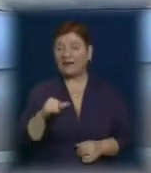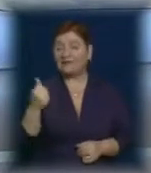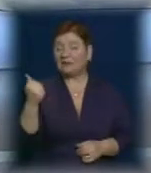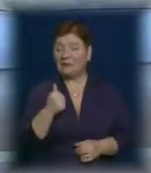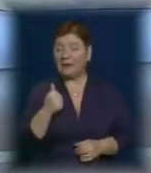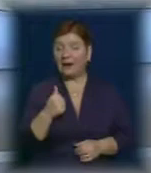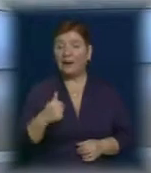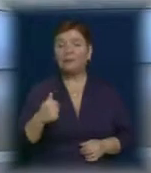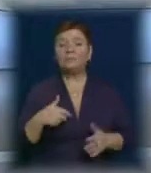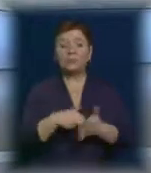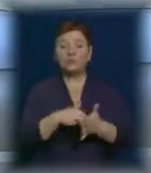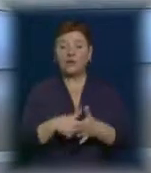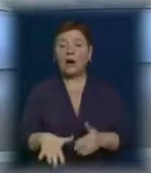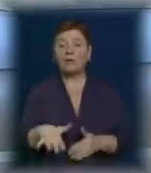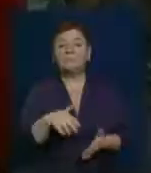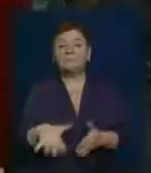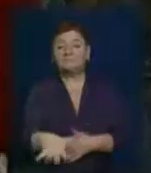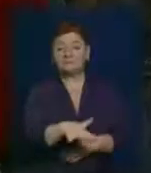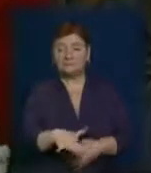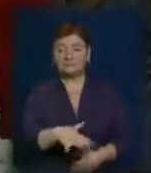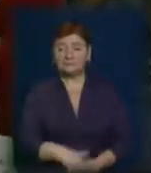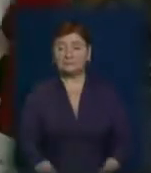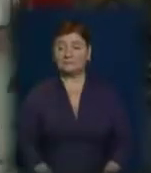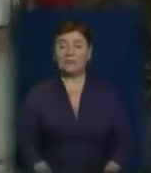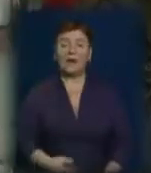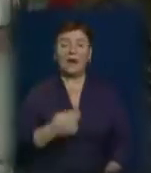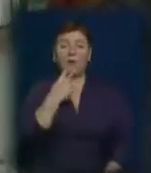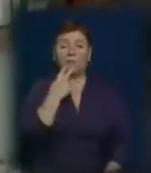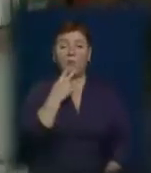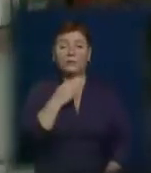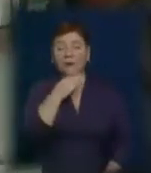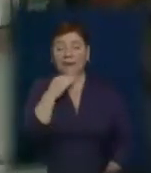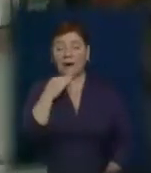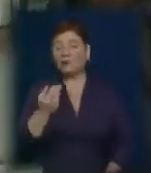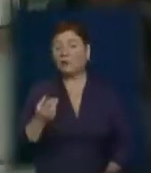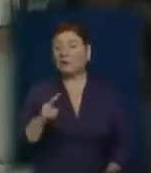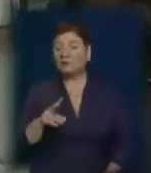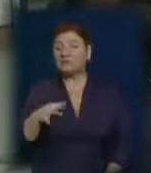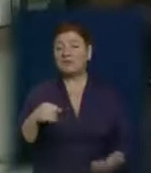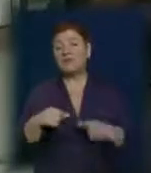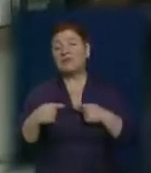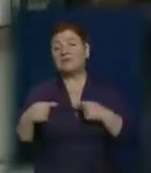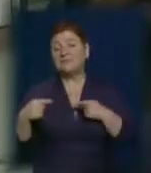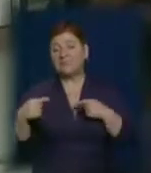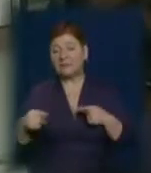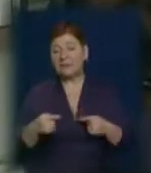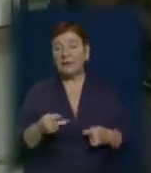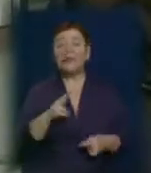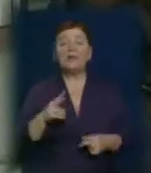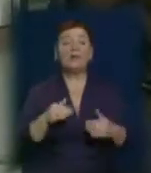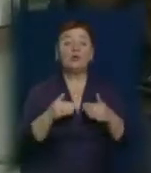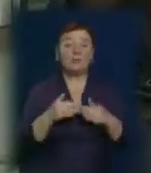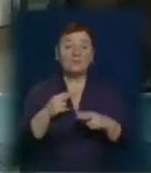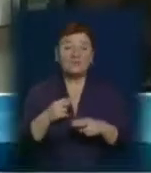поблизу площі Поштової. Ваголетом «Віндек» багато людей прийдуть зі своїм різноманітним кремом, з речами, які вдома